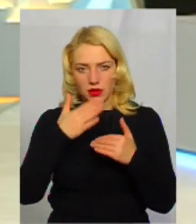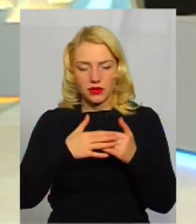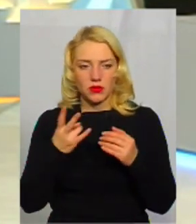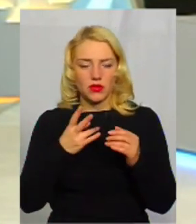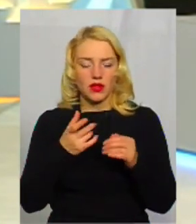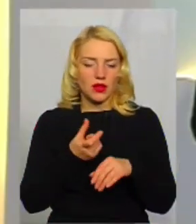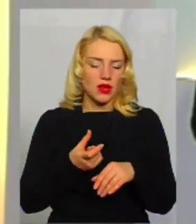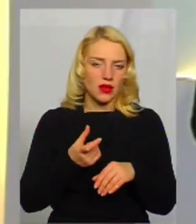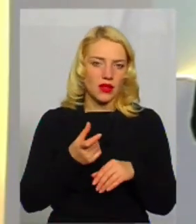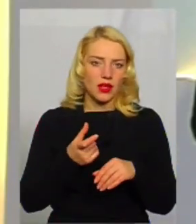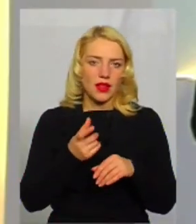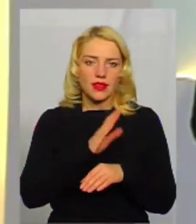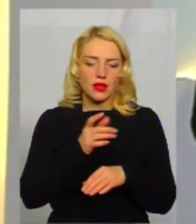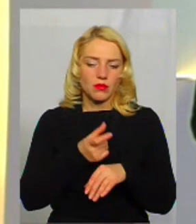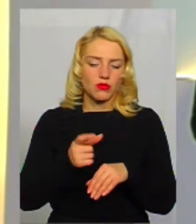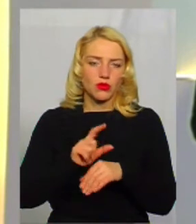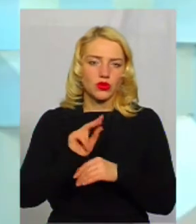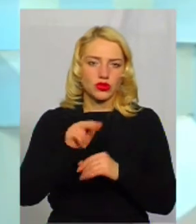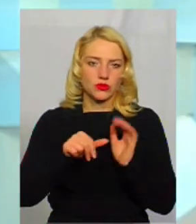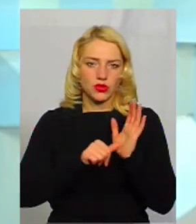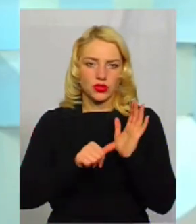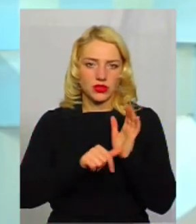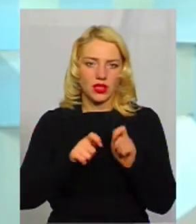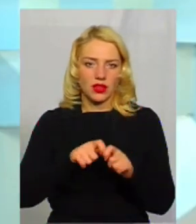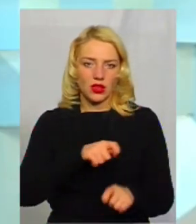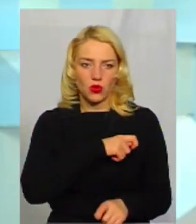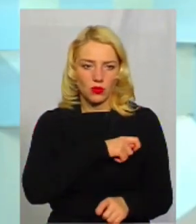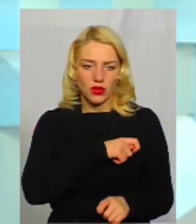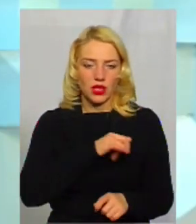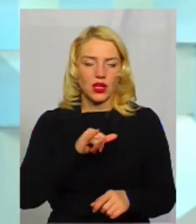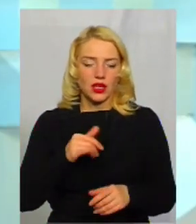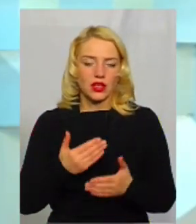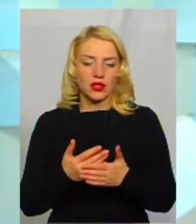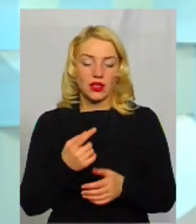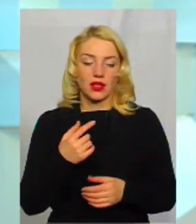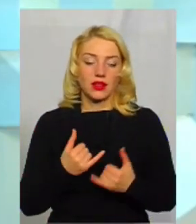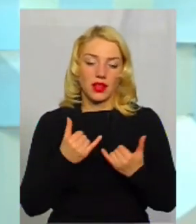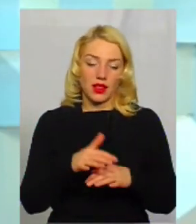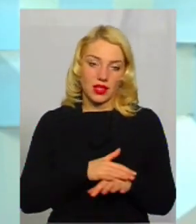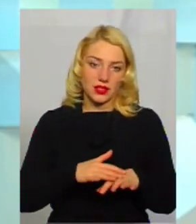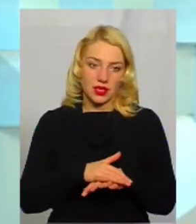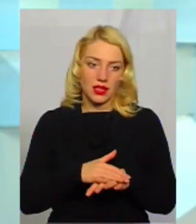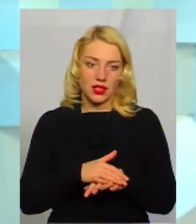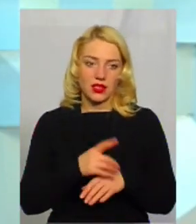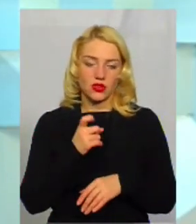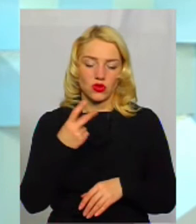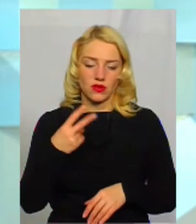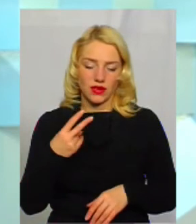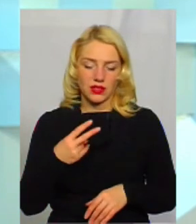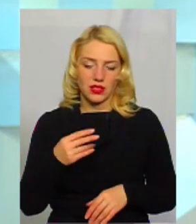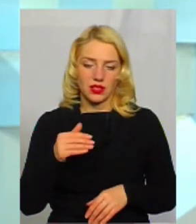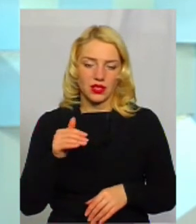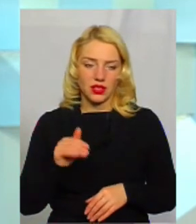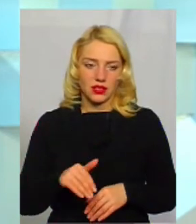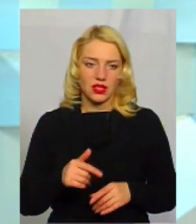60 кілометрів. І населення для першого рівня 120 тисяч населення, другого рівня